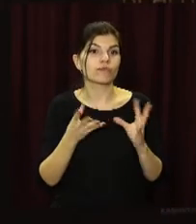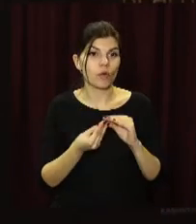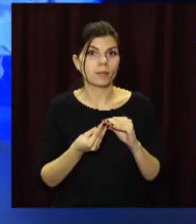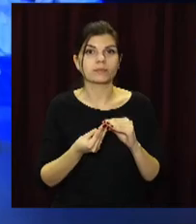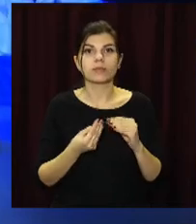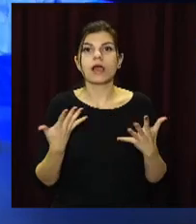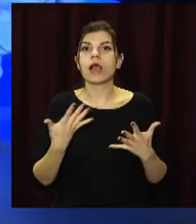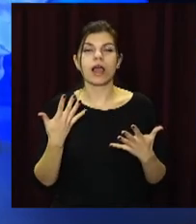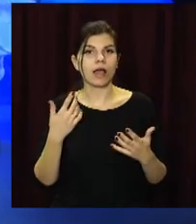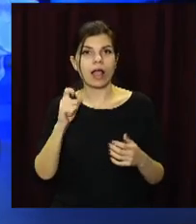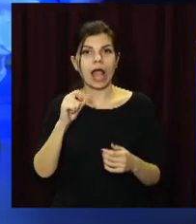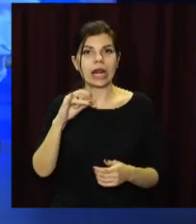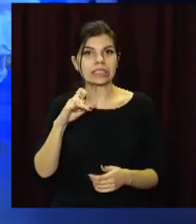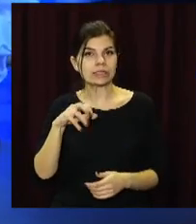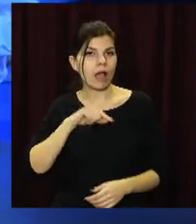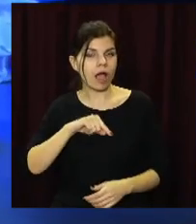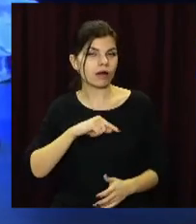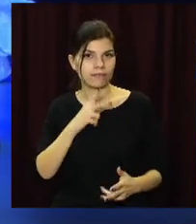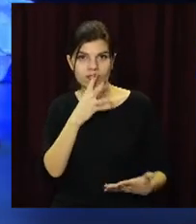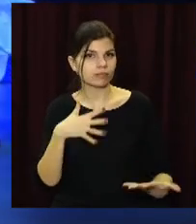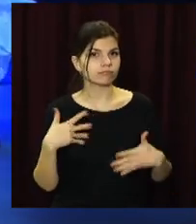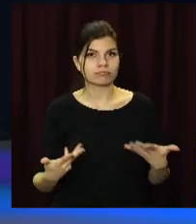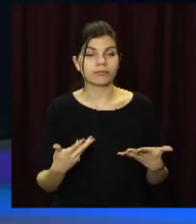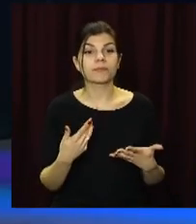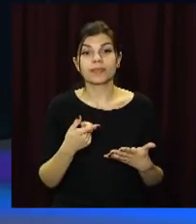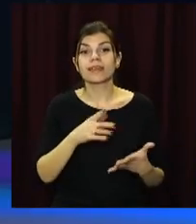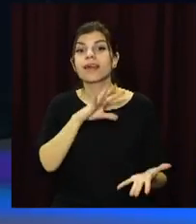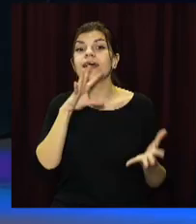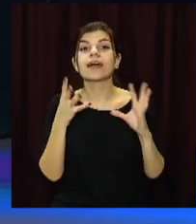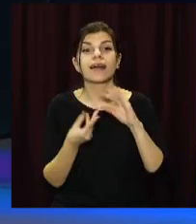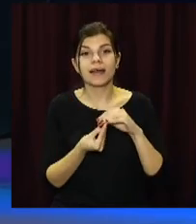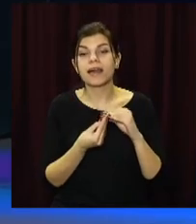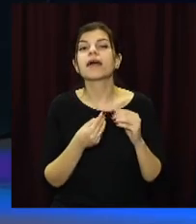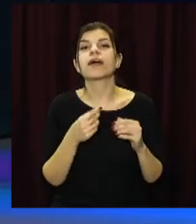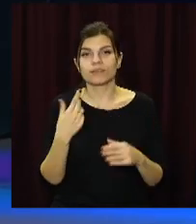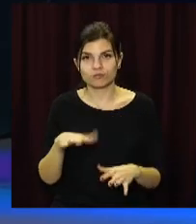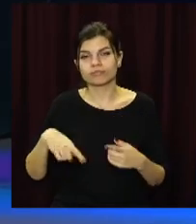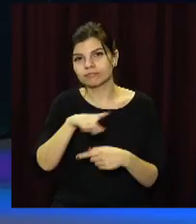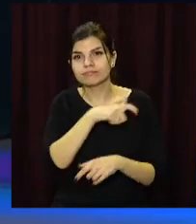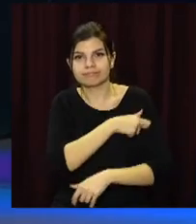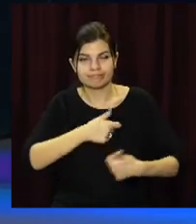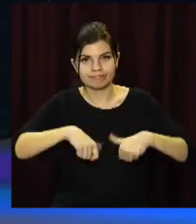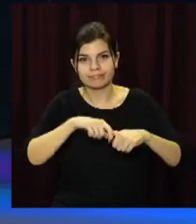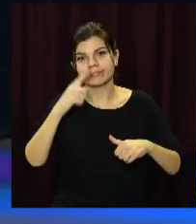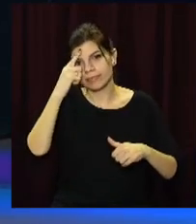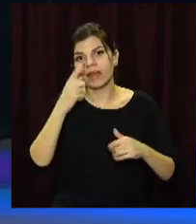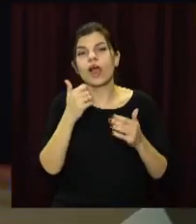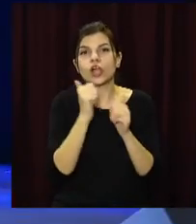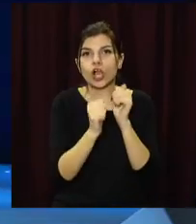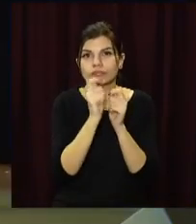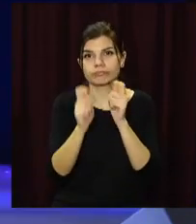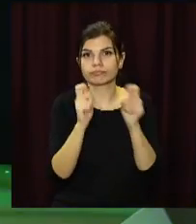харизма. Після виходу на сцену останньої, восьмої учасниці, журі визначилися із вибором. Кожна із дівчат отримала власну